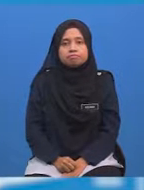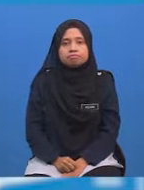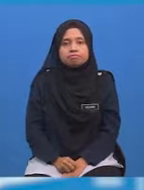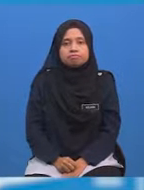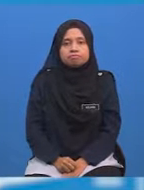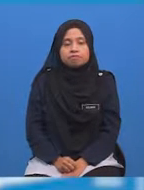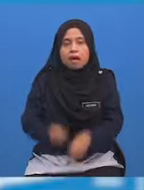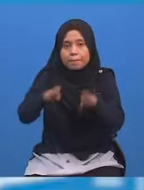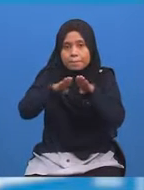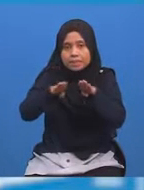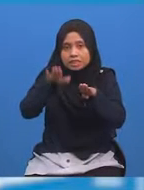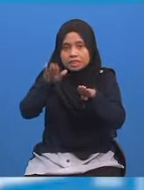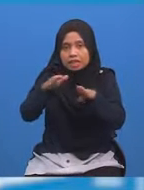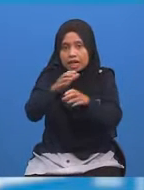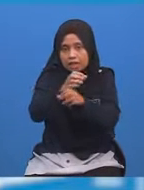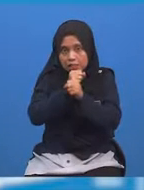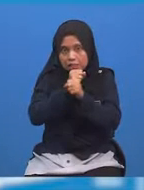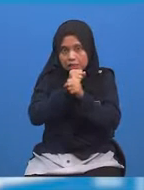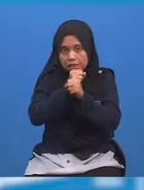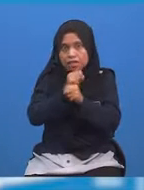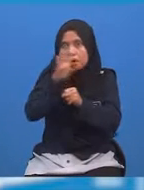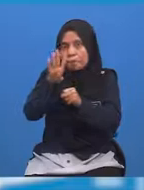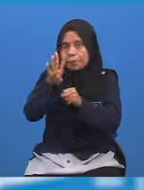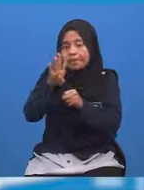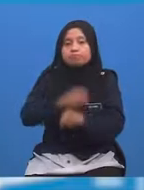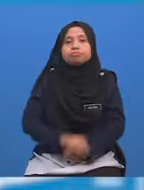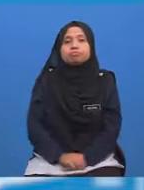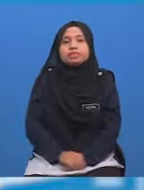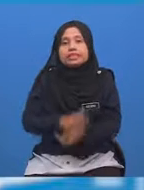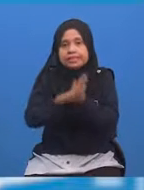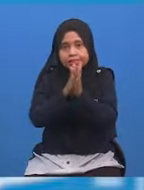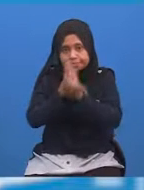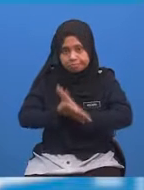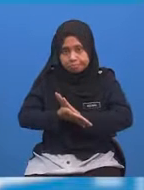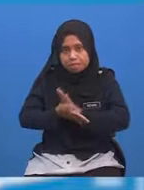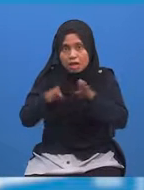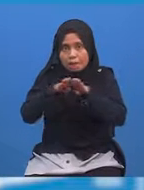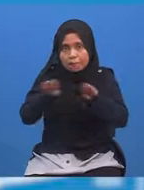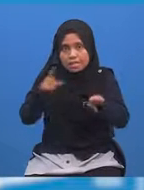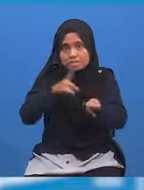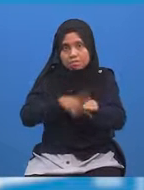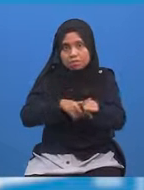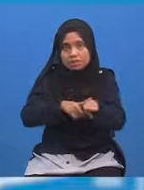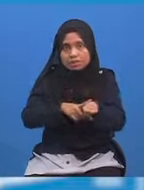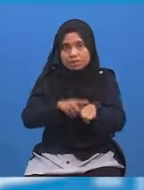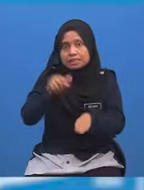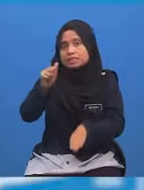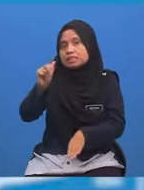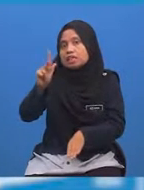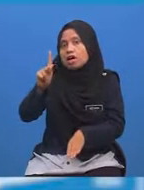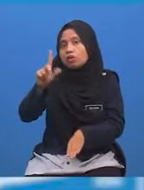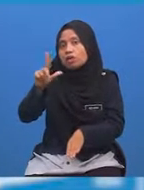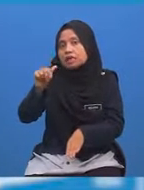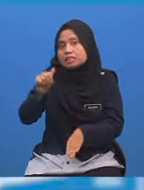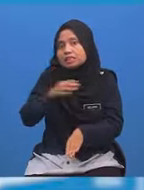Beza yang diperolehi ialah 4 Jadi Beza masa di antara Auckland dan Bukit